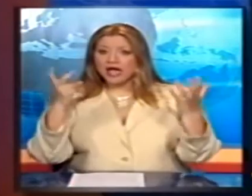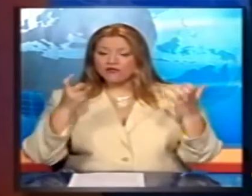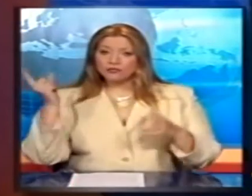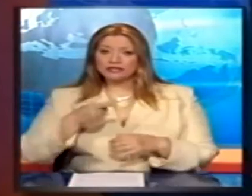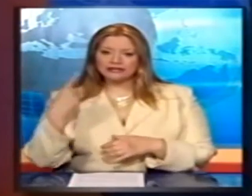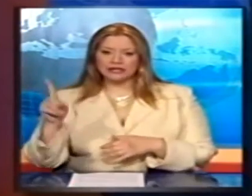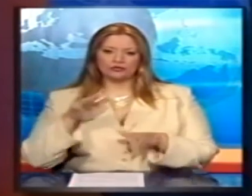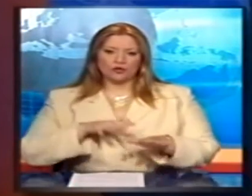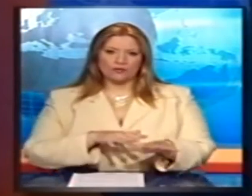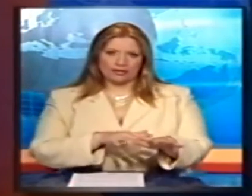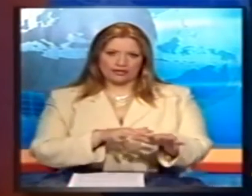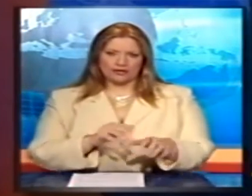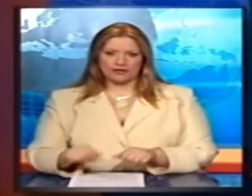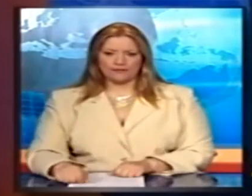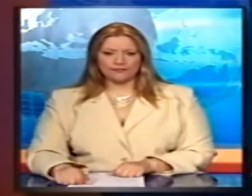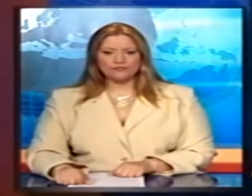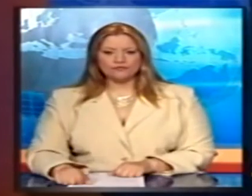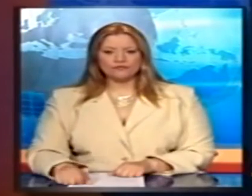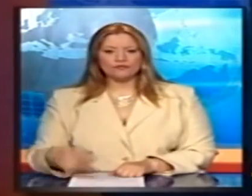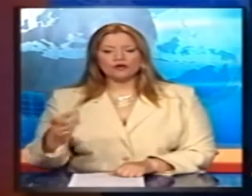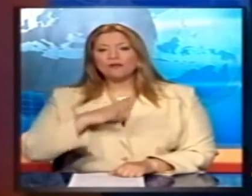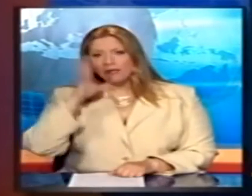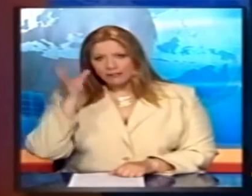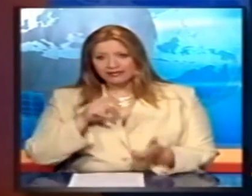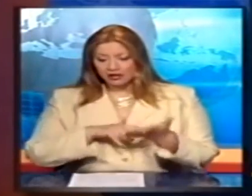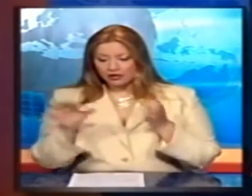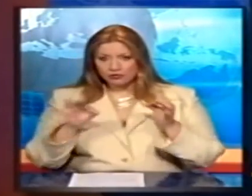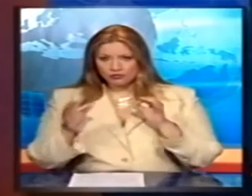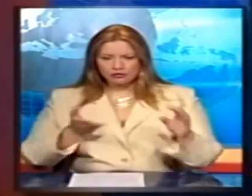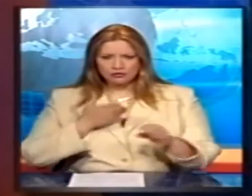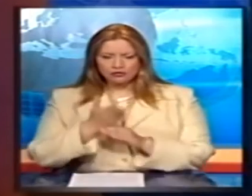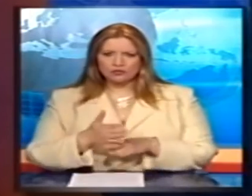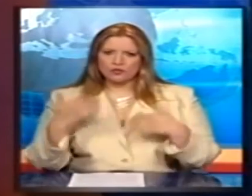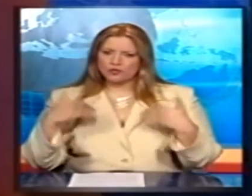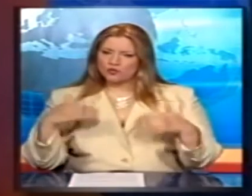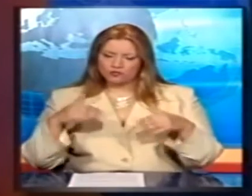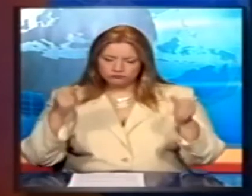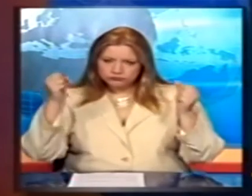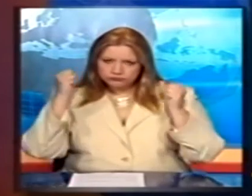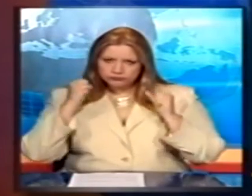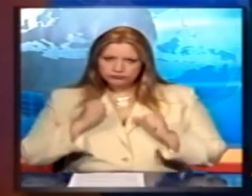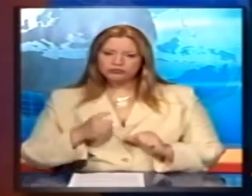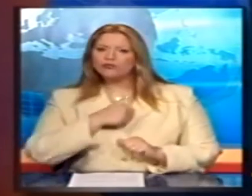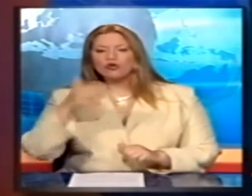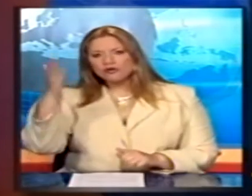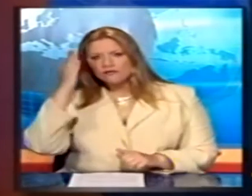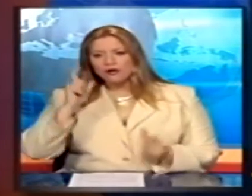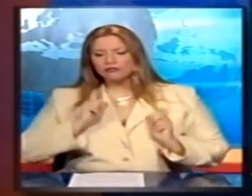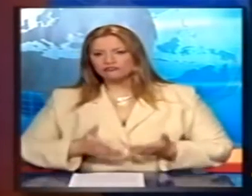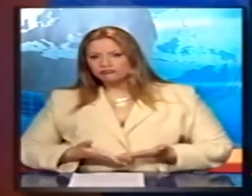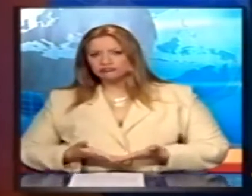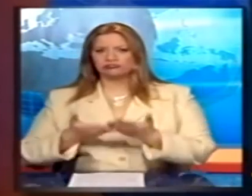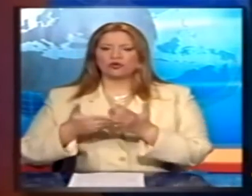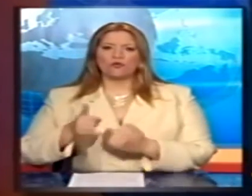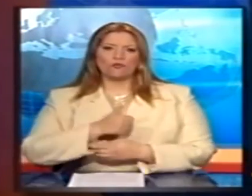Μπήγει πιο βαθιά τα καρφιά της εργατικής τάξης στα κέρδη της κεφαλοκρατίας Η κεφαλοκρατία βάζει